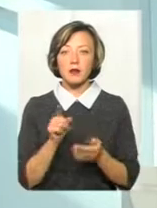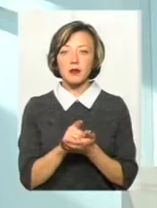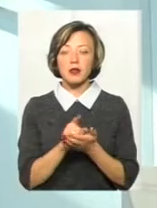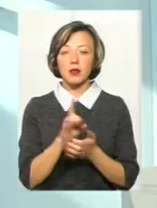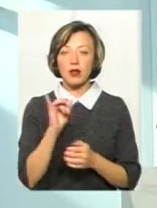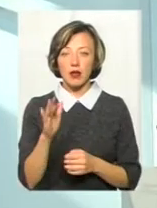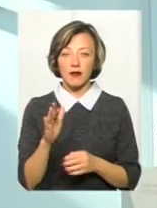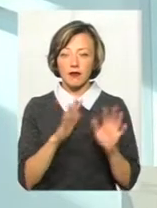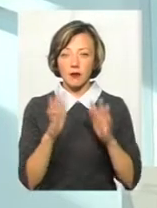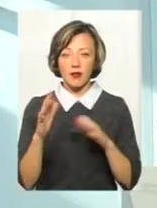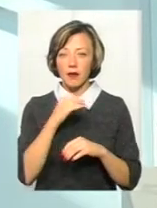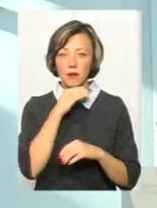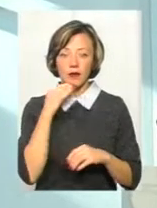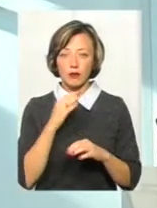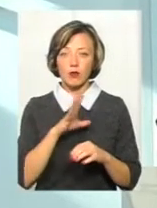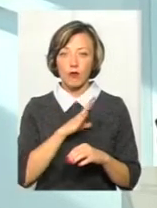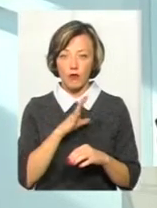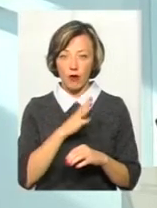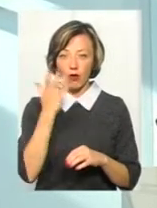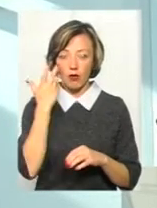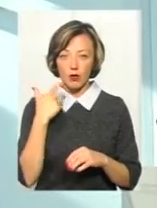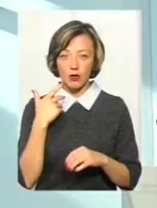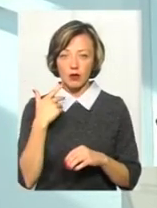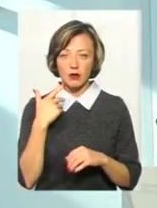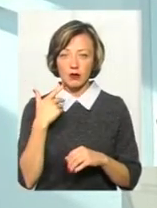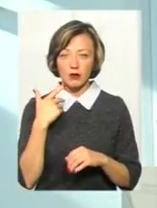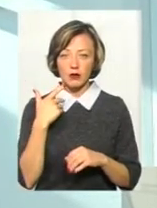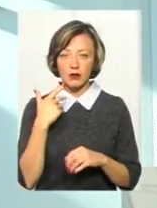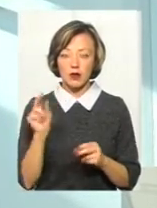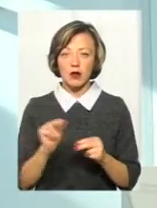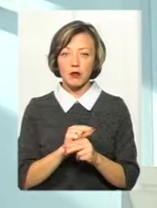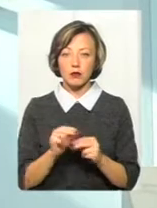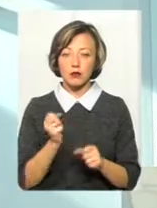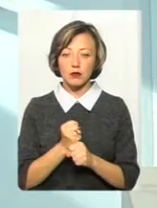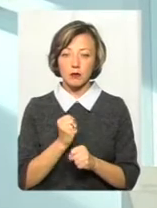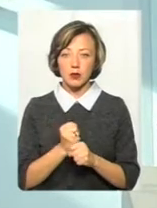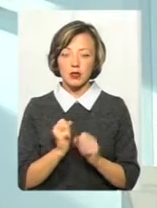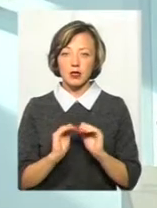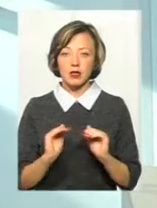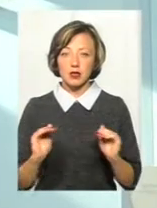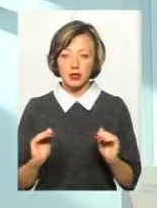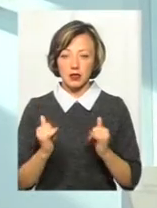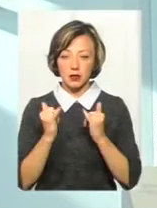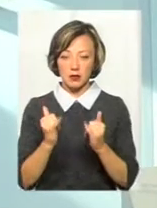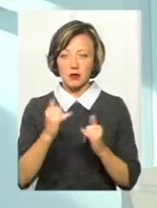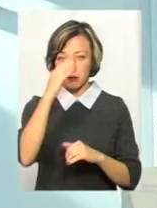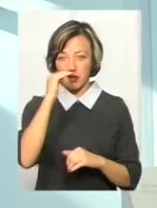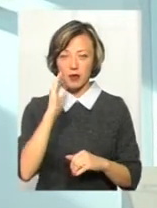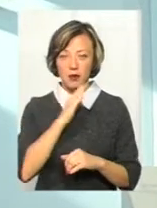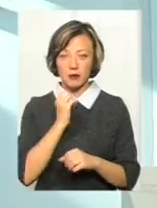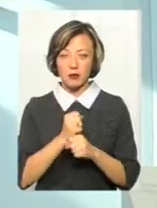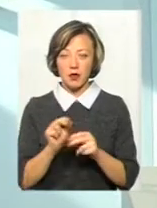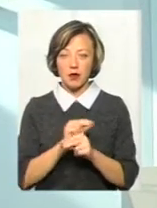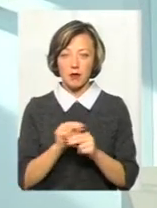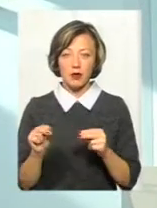такі випадки бувають. Коли що, там, ремонт зробили діти батькам стареньким. Вони не мають,